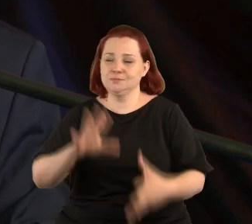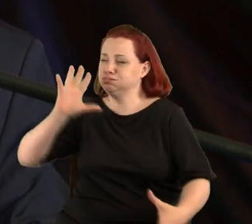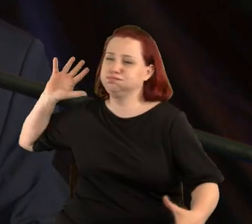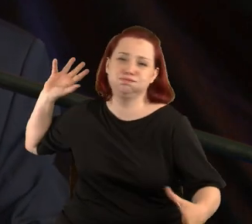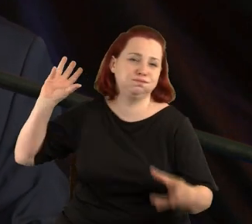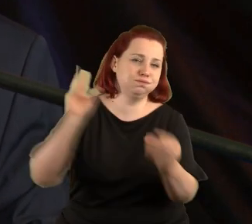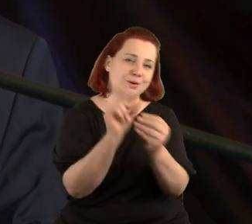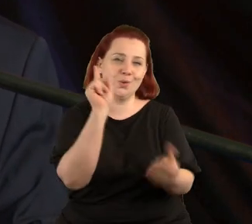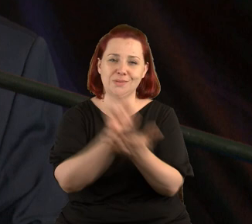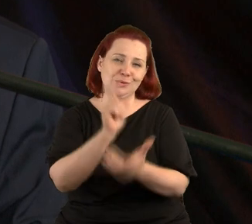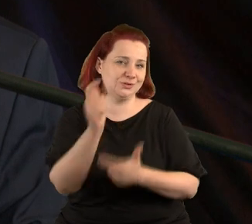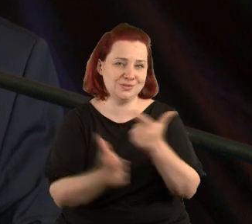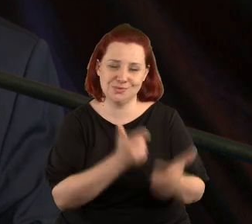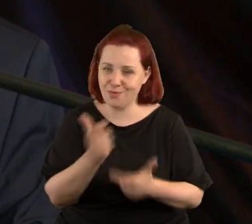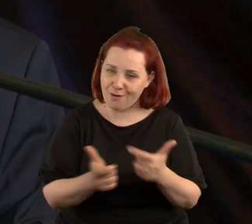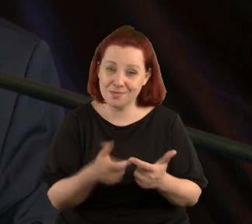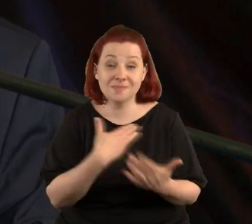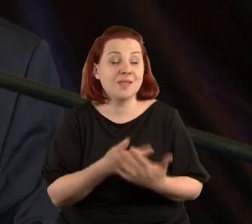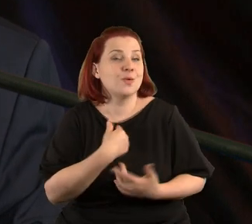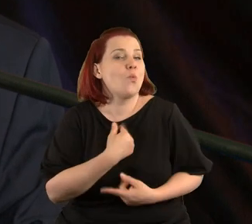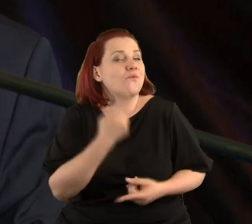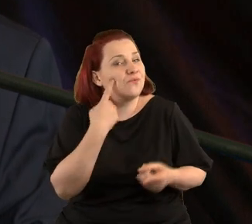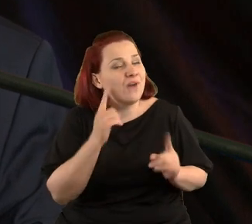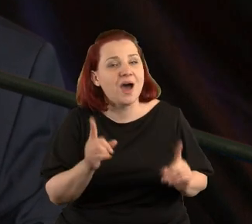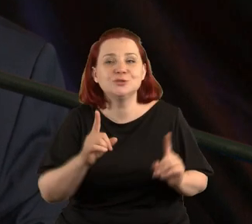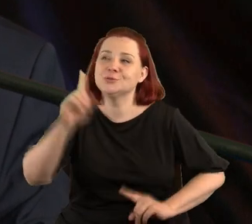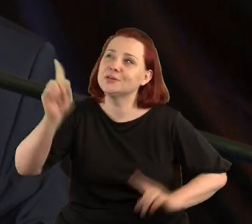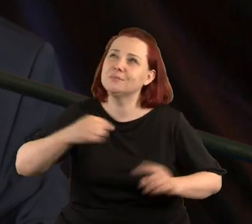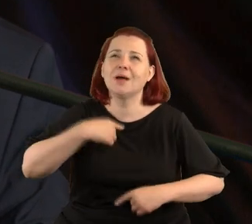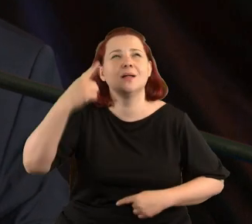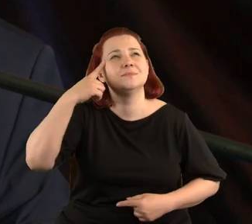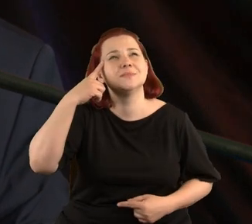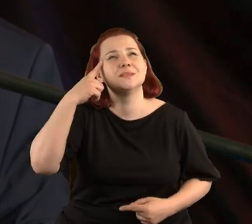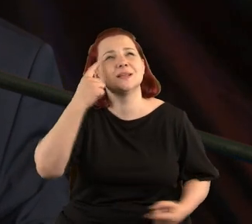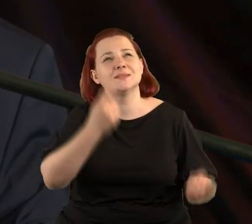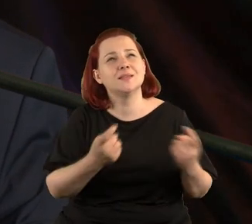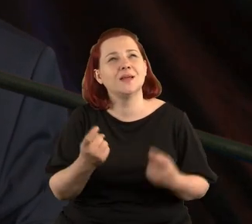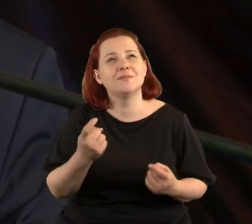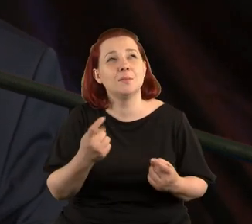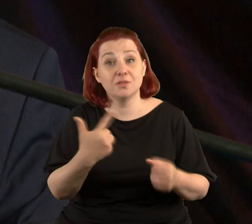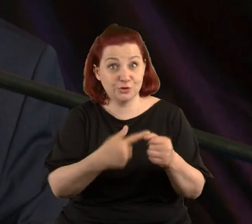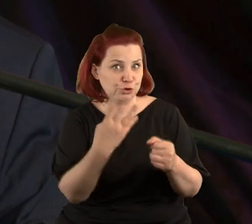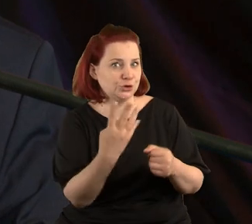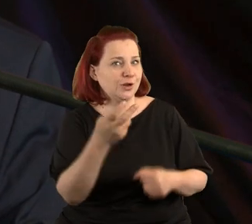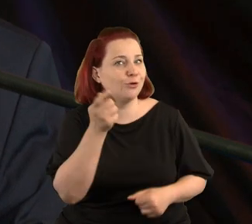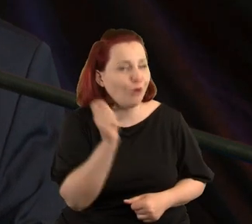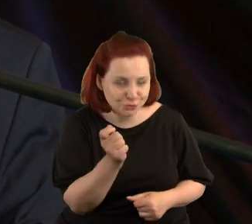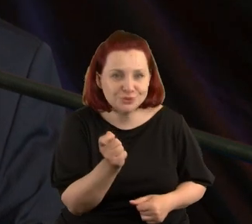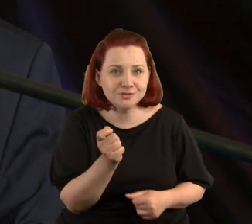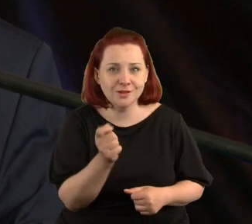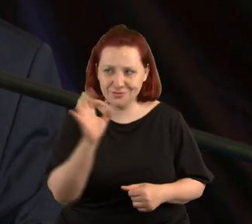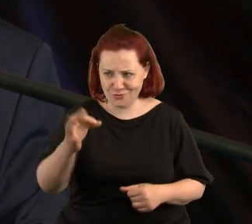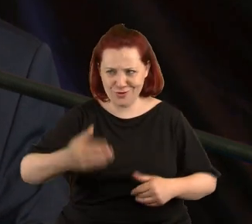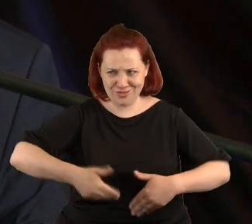wielki dorobek i uważam, że czasami się zastanawiam, czy te 24 godziny, czy ta